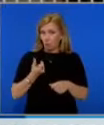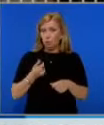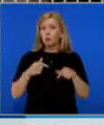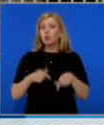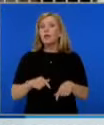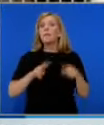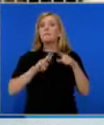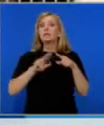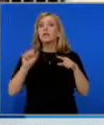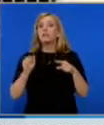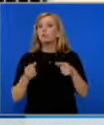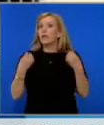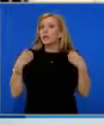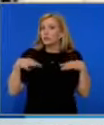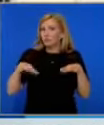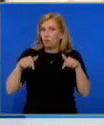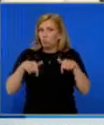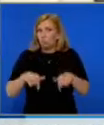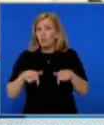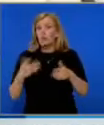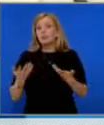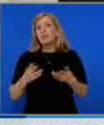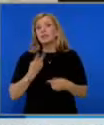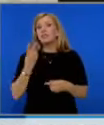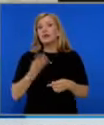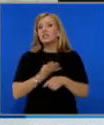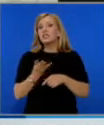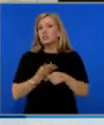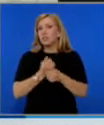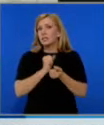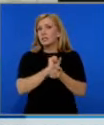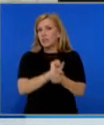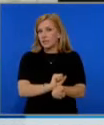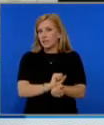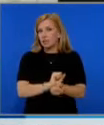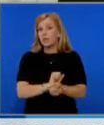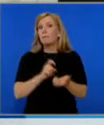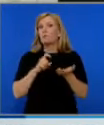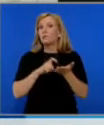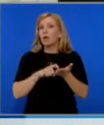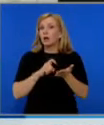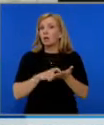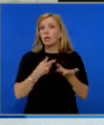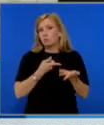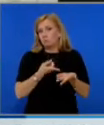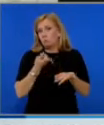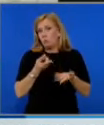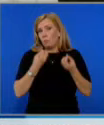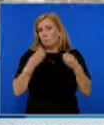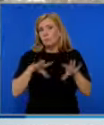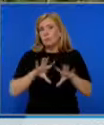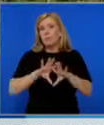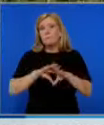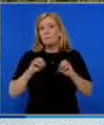вече е на свобода. След изтичане на 24-часовото му задържане по закона за МВР, той е пуснат без да му бъдат